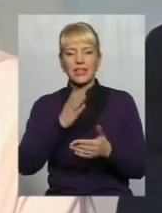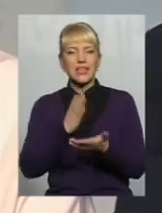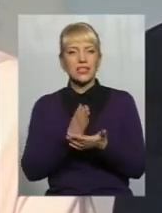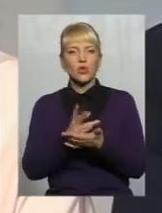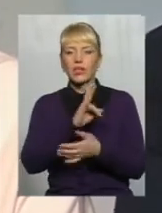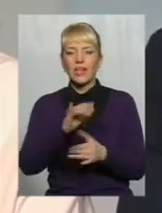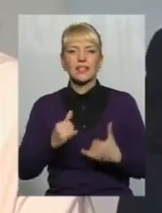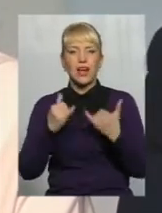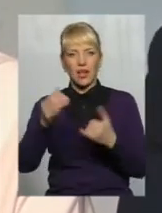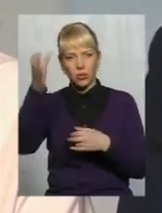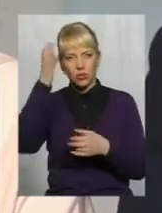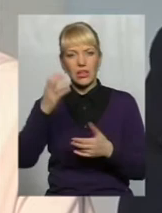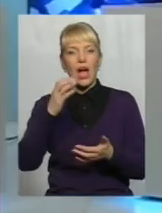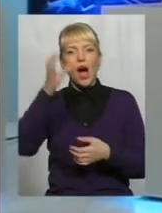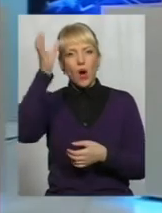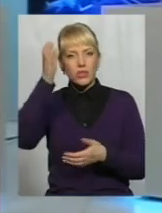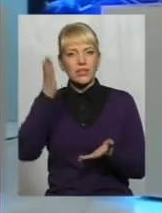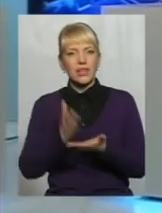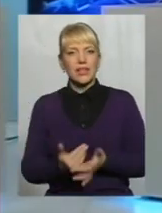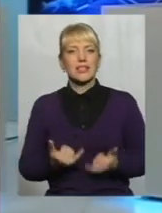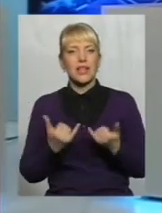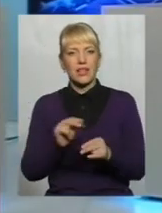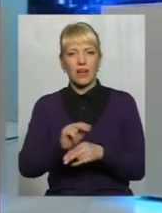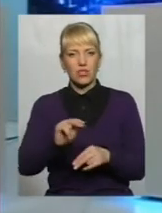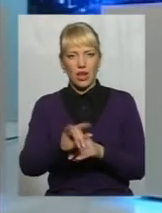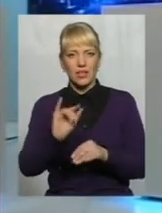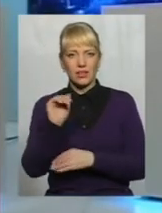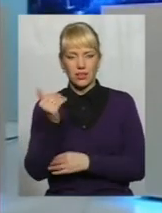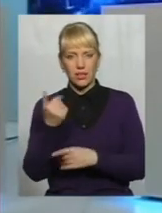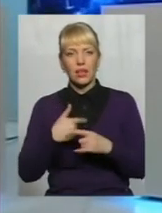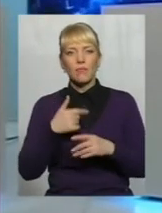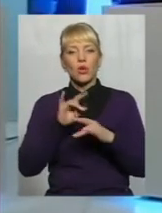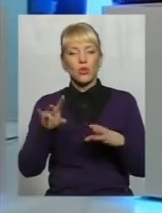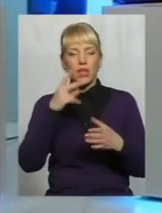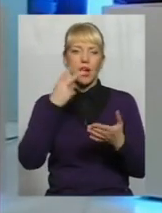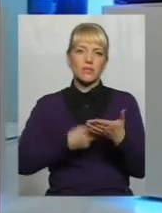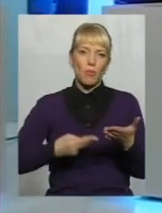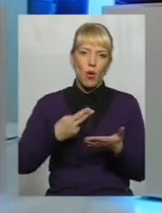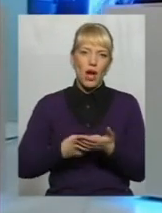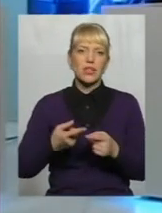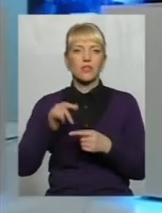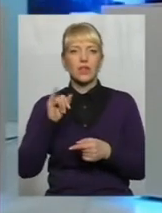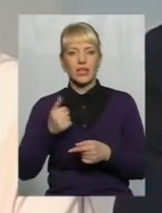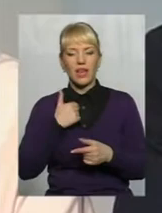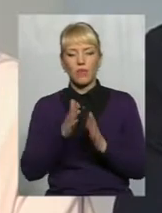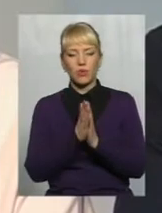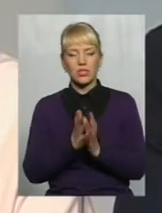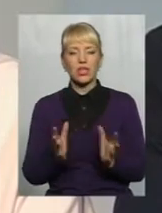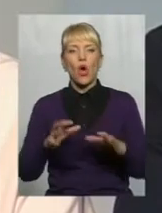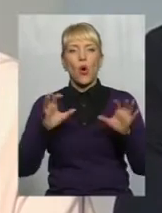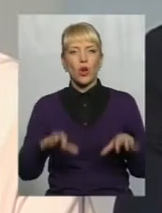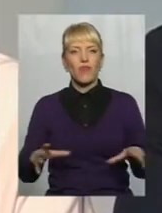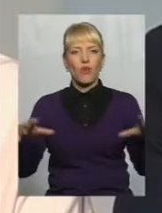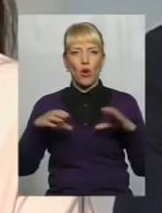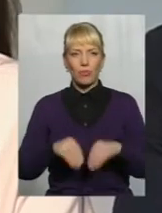навчання дитини Ми розказували і показували Знаєте, тако чесно, я дуже просив наших голів об'єднаних громад Щоб вони